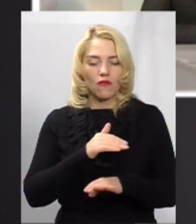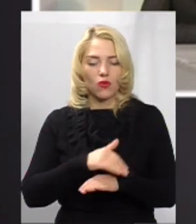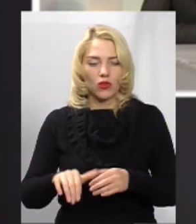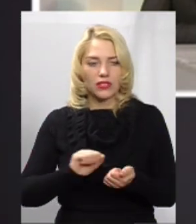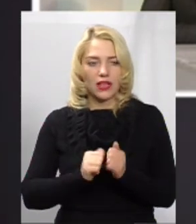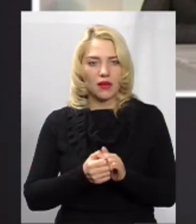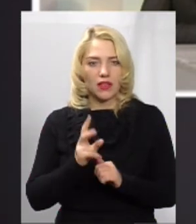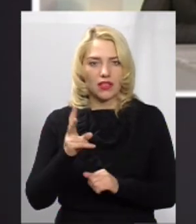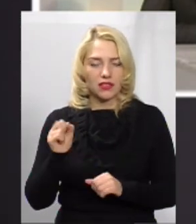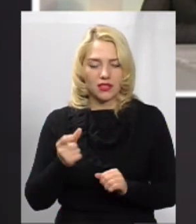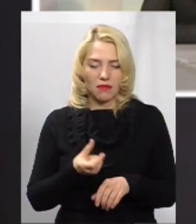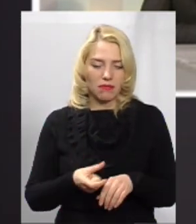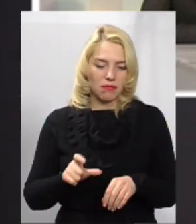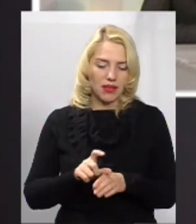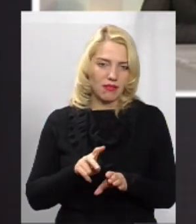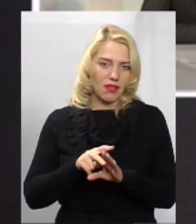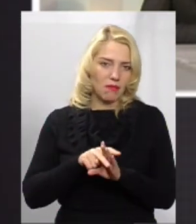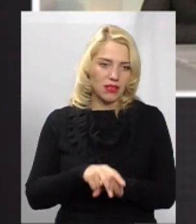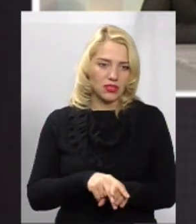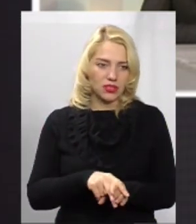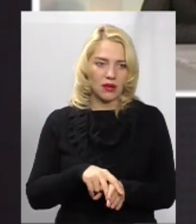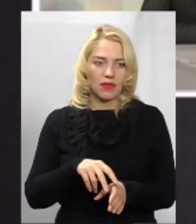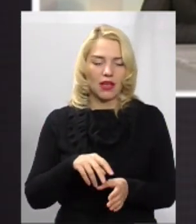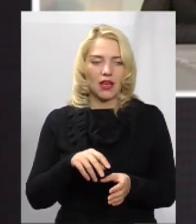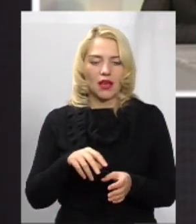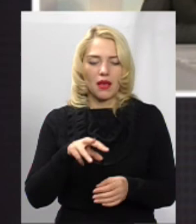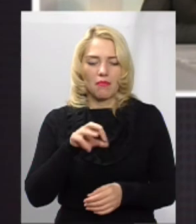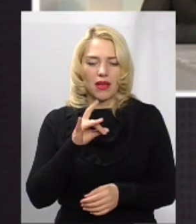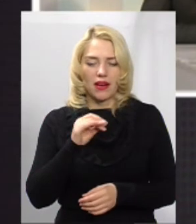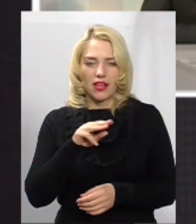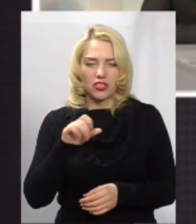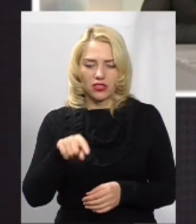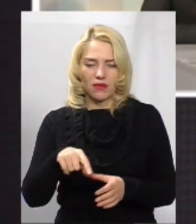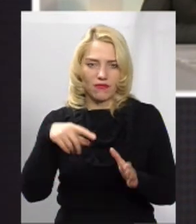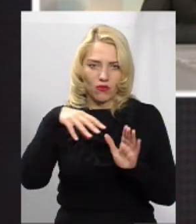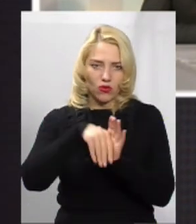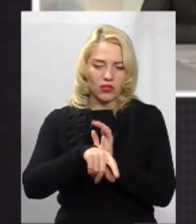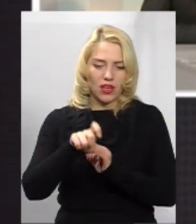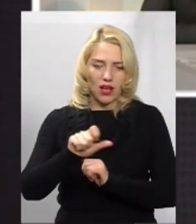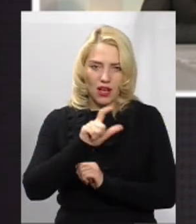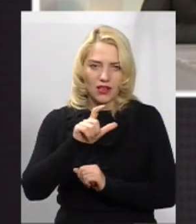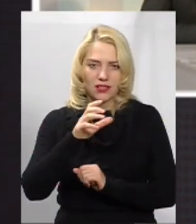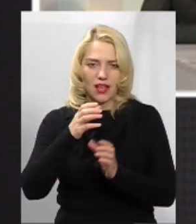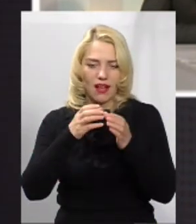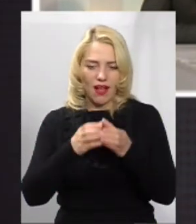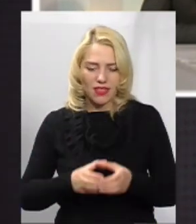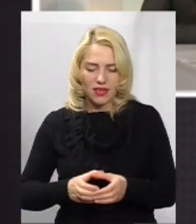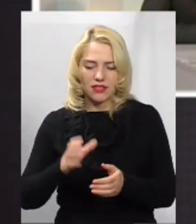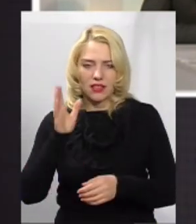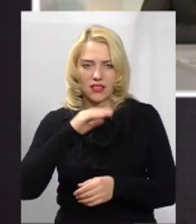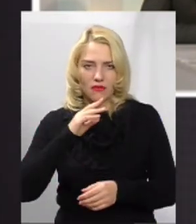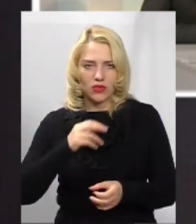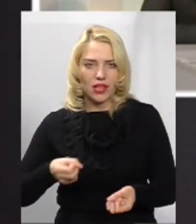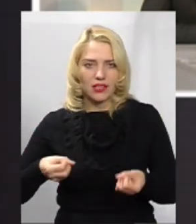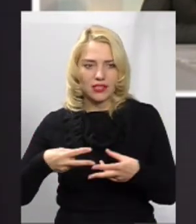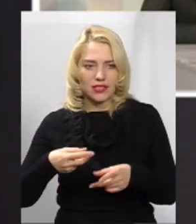перенасичена мережами, самими різними. Там газ, там каналізація, там вода, там спецзв